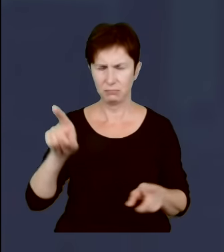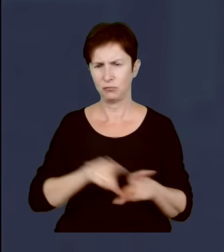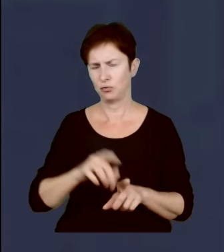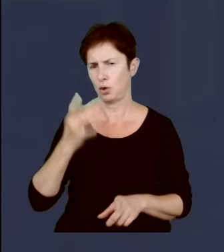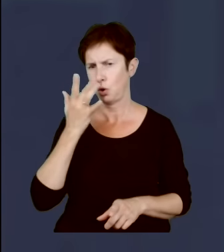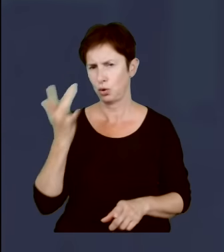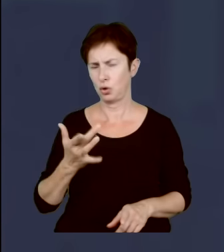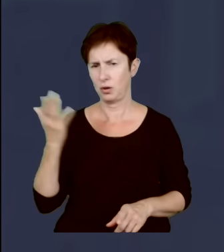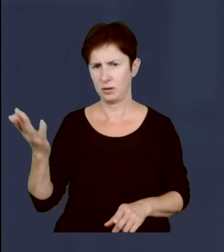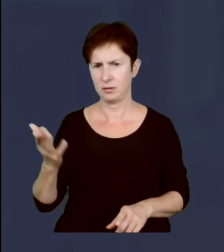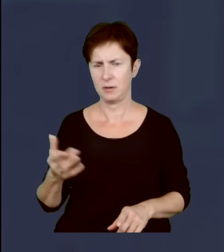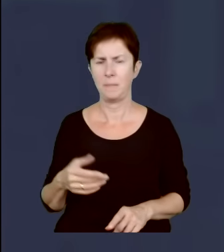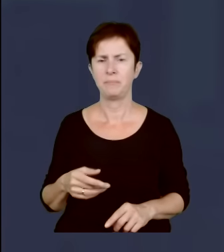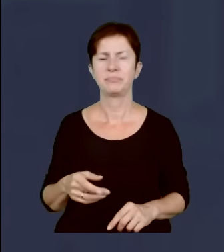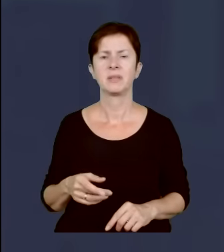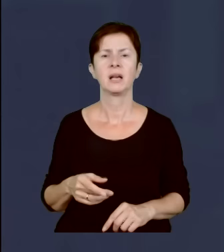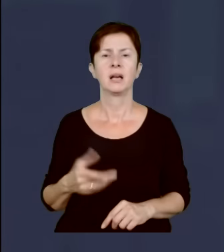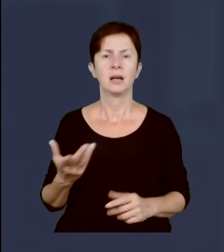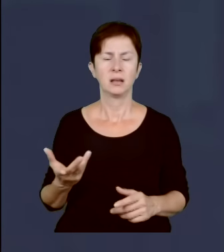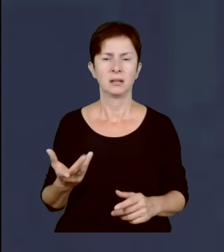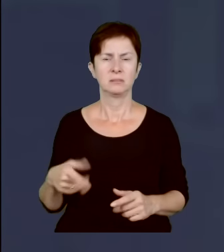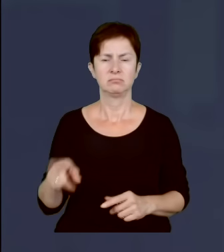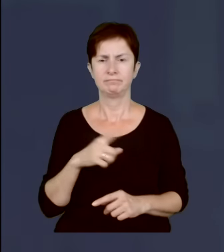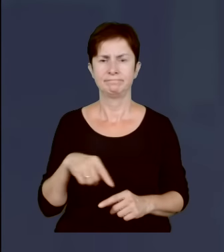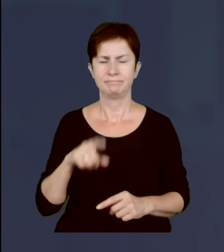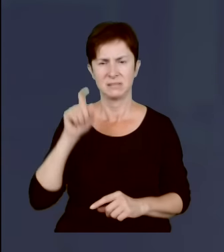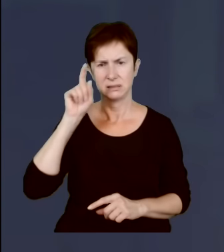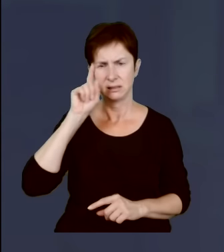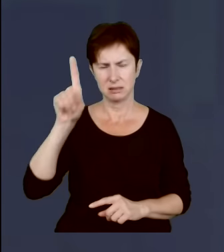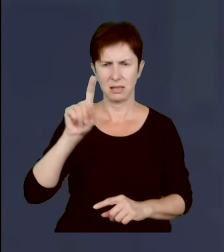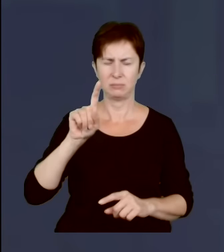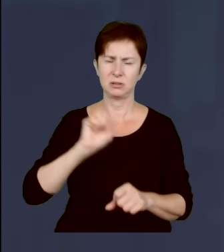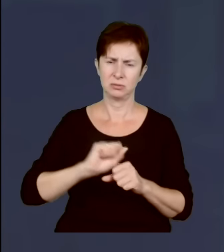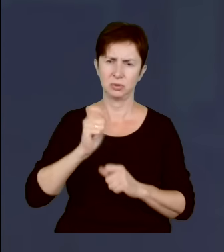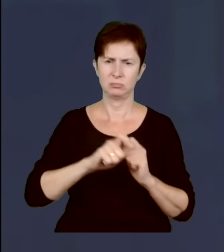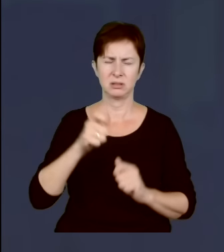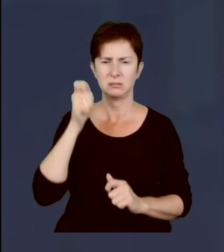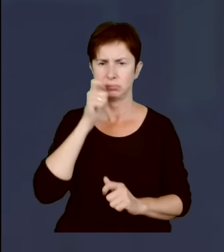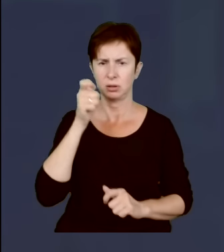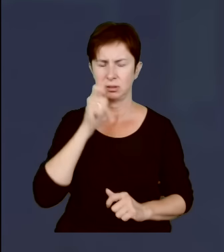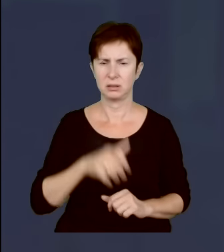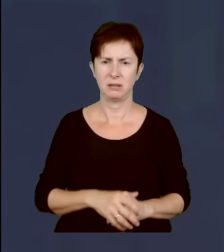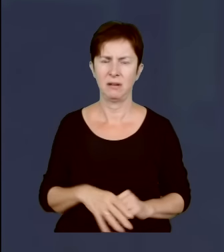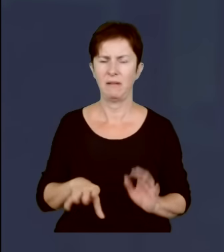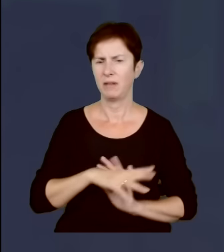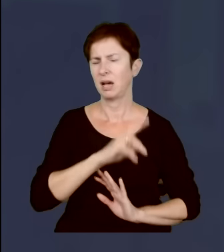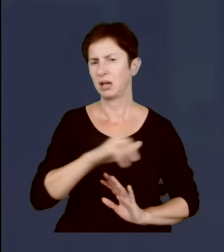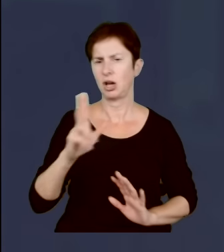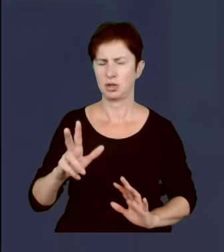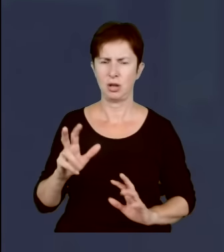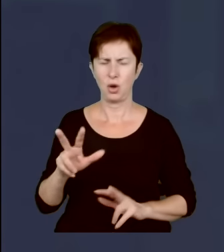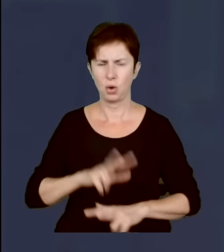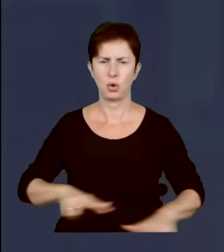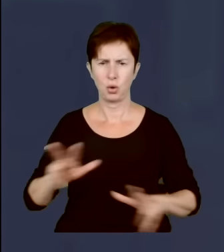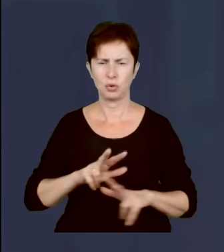Pakt Iwentrop-Mołotow, dopuścili się Niemcy zbrodni. Nie ma rodziny, która by nie doświadczyła